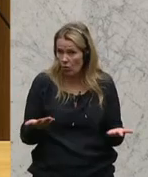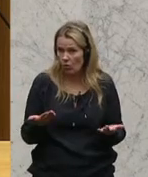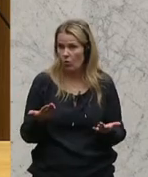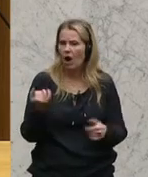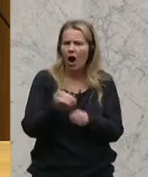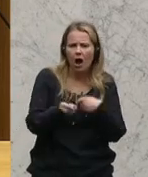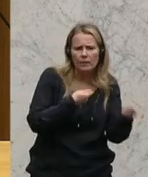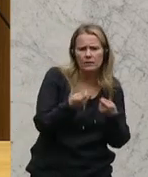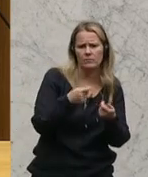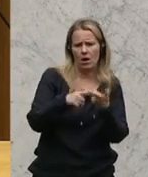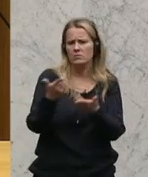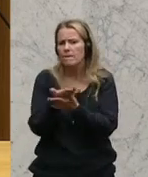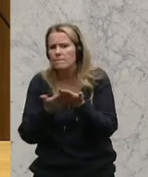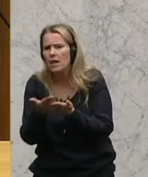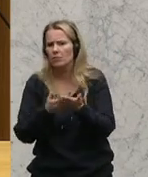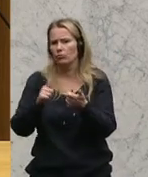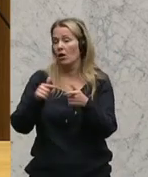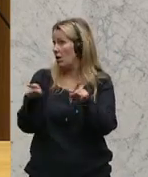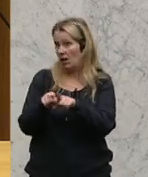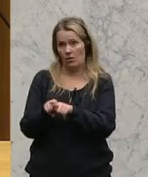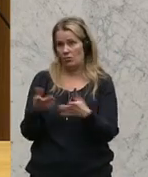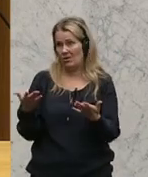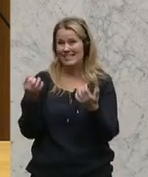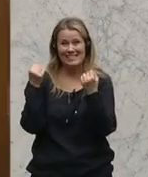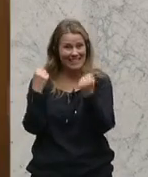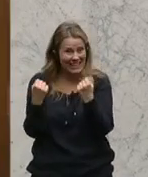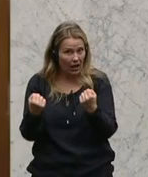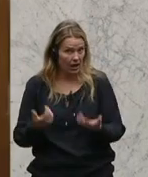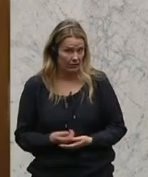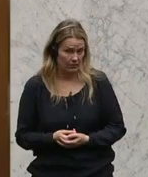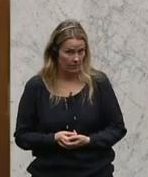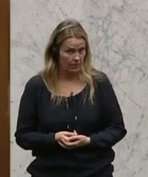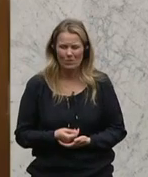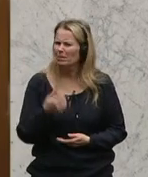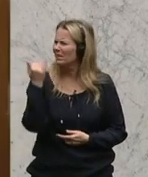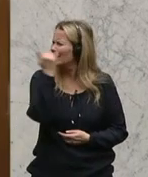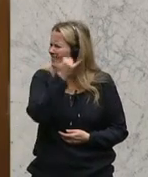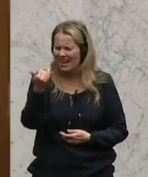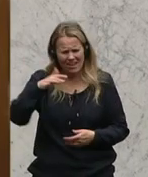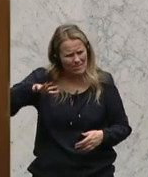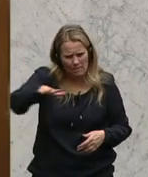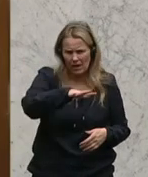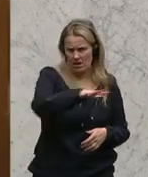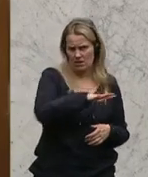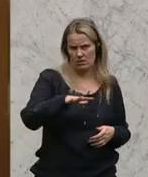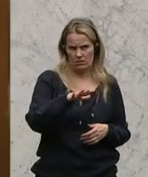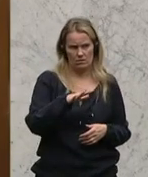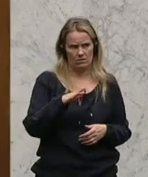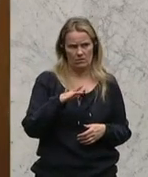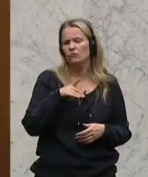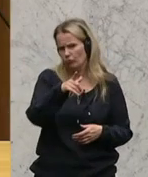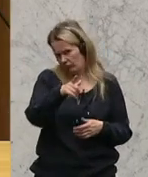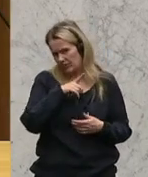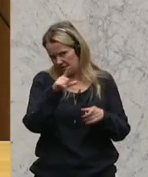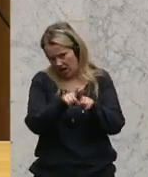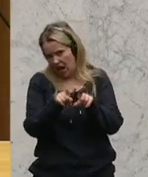Arbeitsmarkt ist, was die Bildung ist, aber auch die Sicherheit. In jedem Bereich. Wir zwei haben ja auch